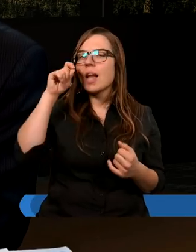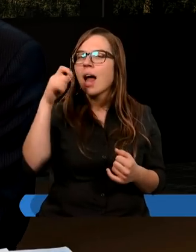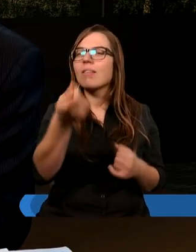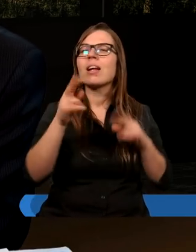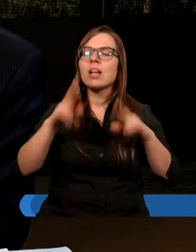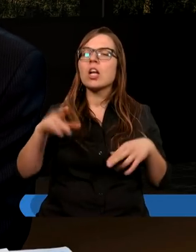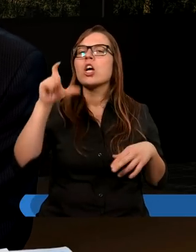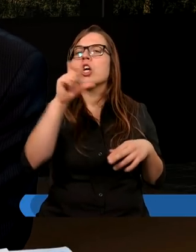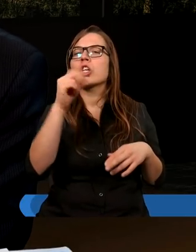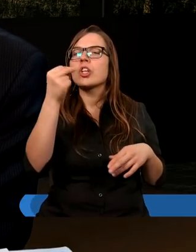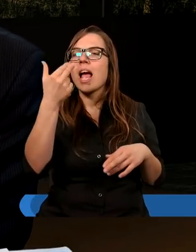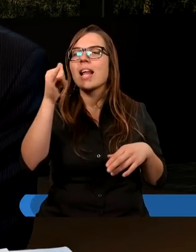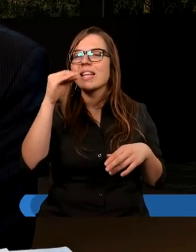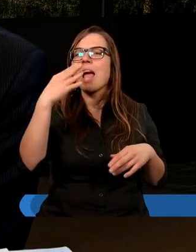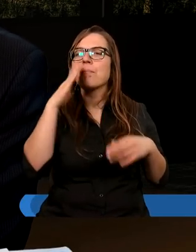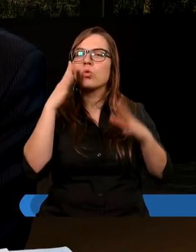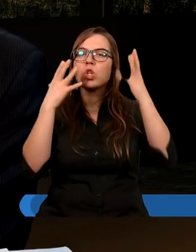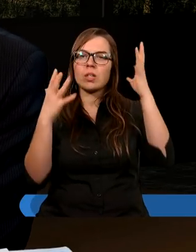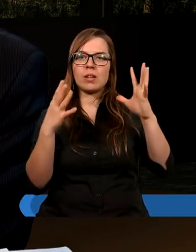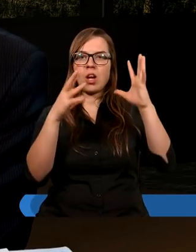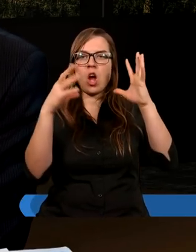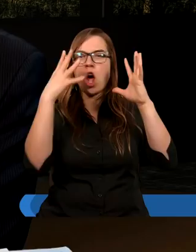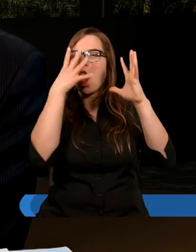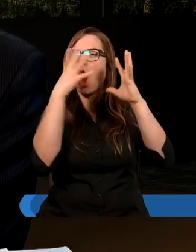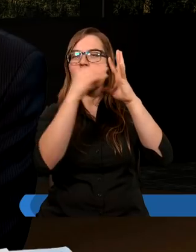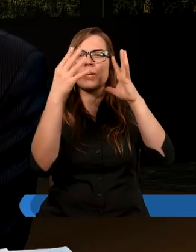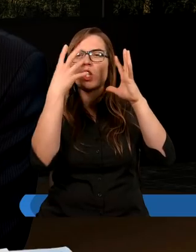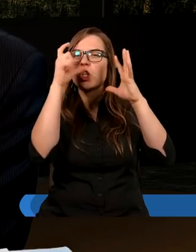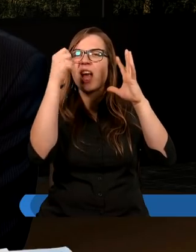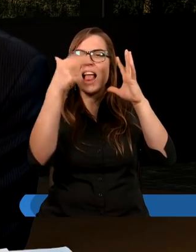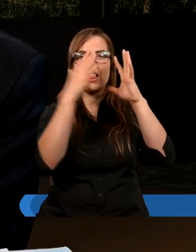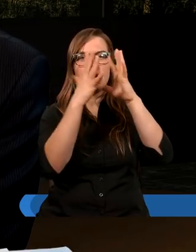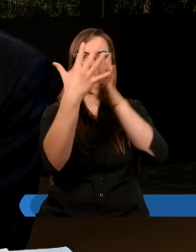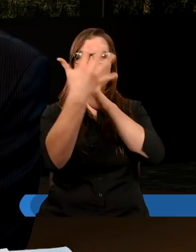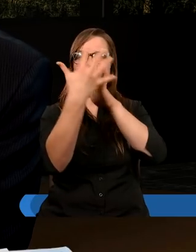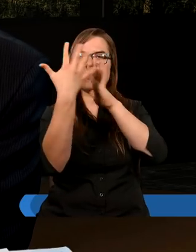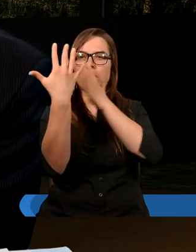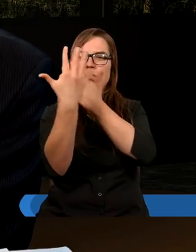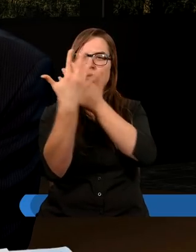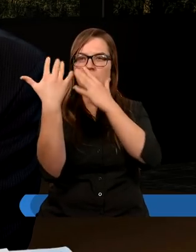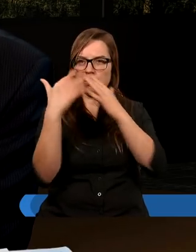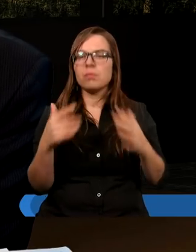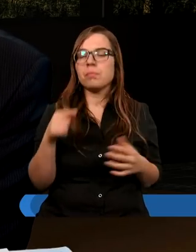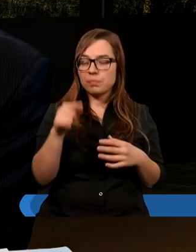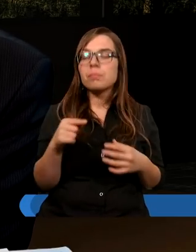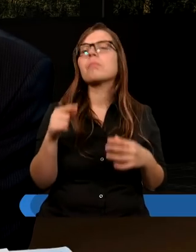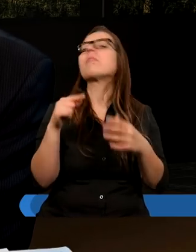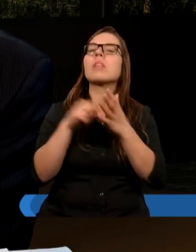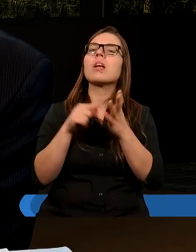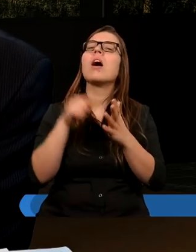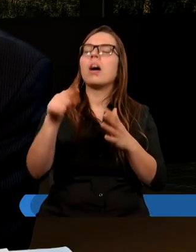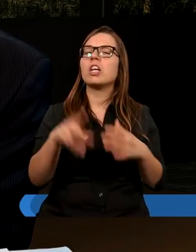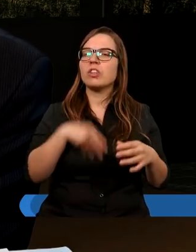została cieniem. O ileż wspanialsze kształty ma rzeczywista